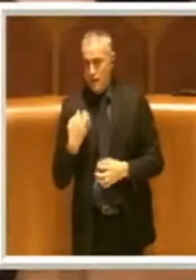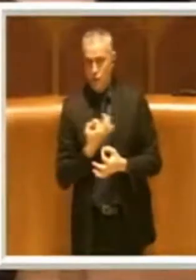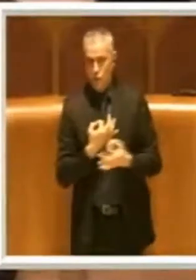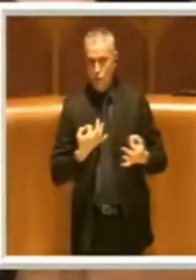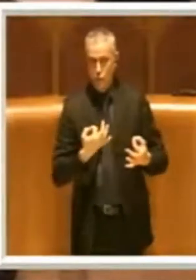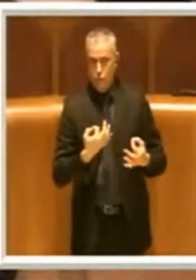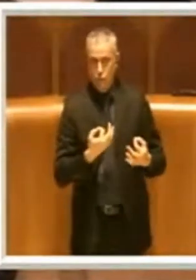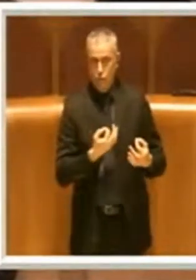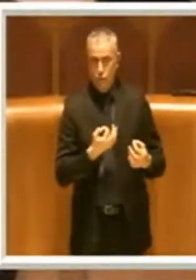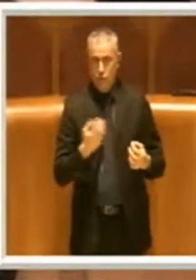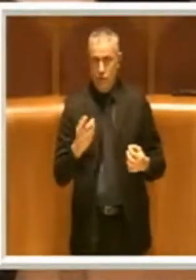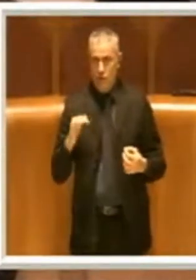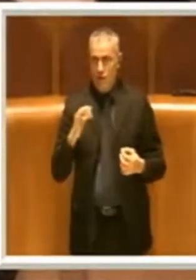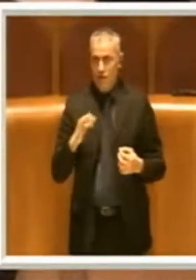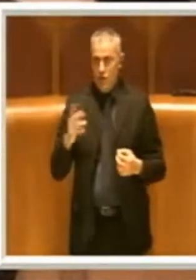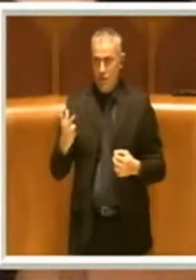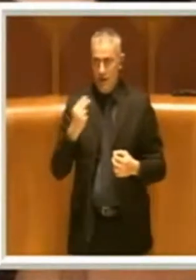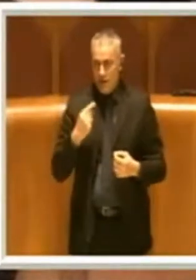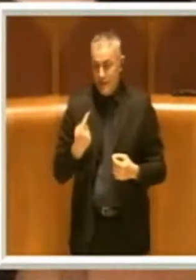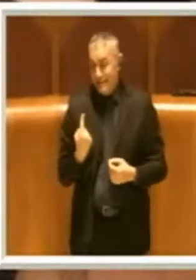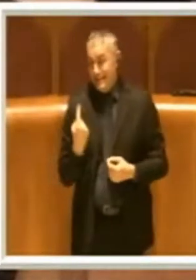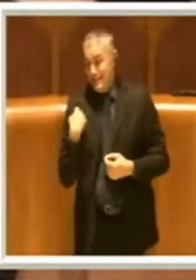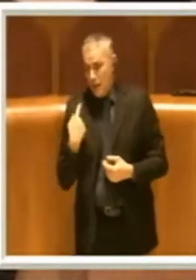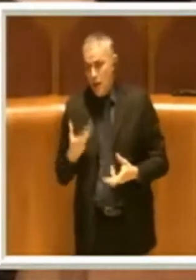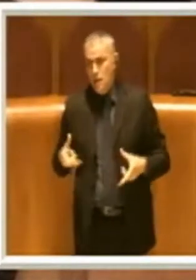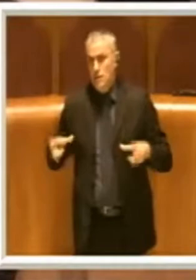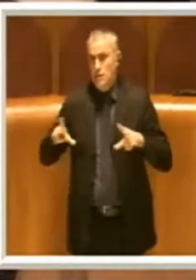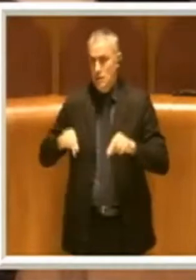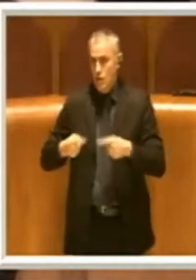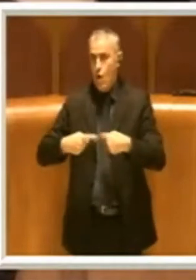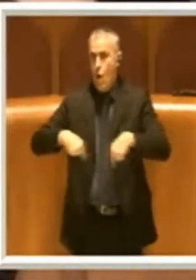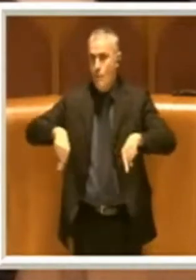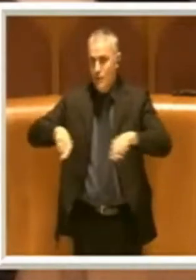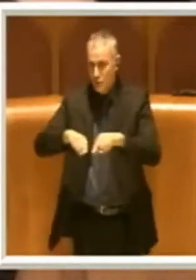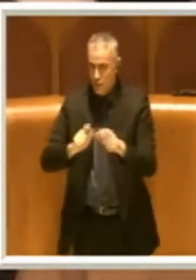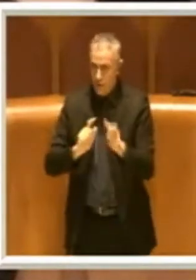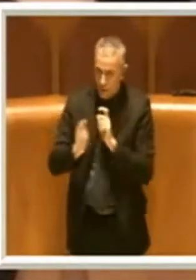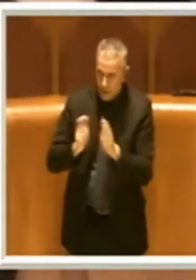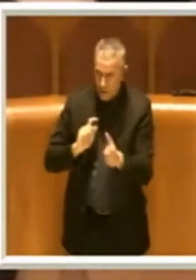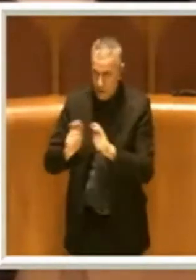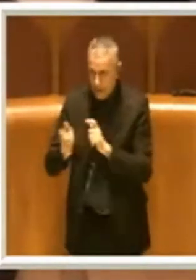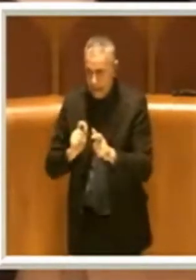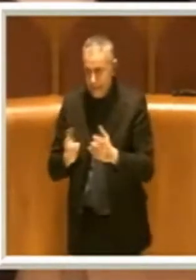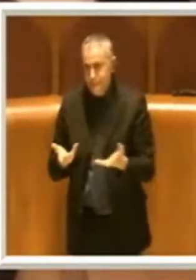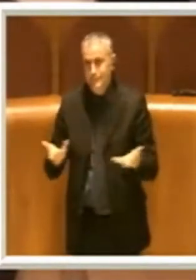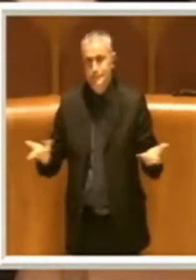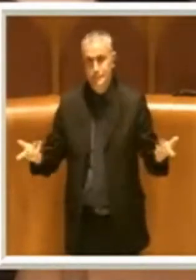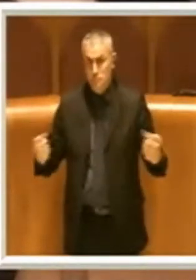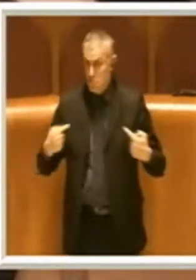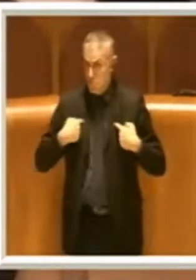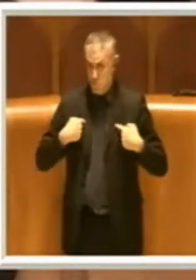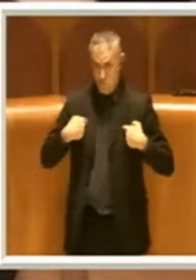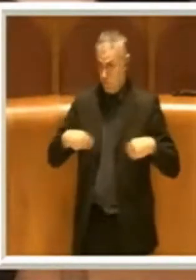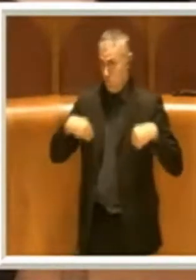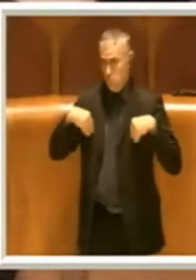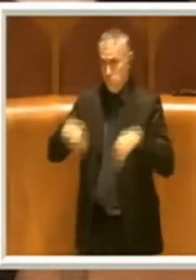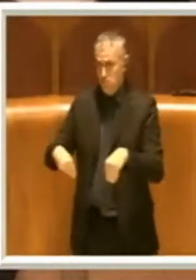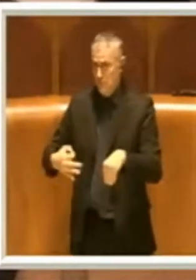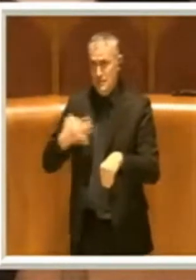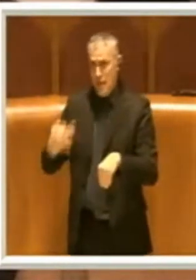consigliere Figliomeni, stata l'ennesima commissione sul tema sulla quale non ci siamo mai sottratti, anzi abbiamo